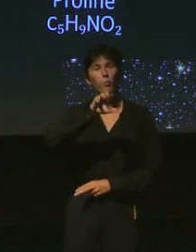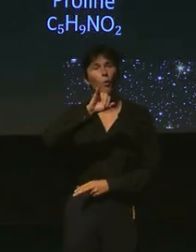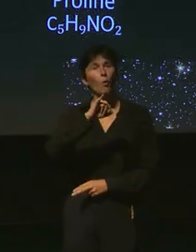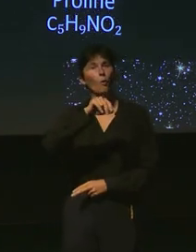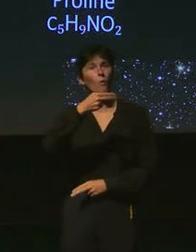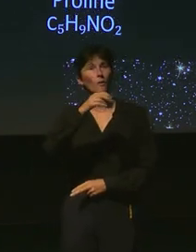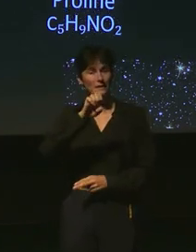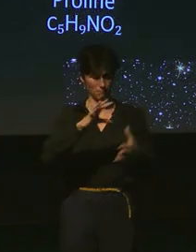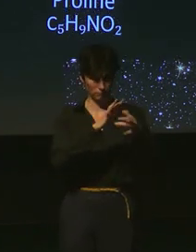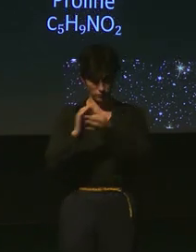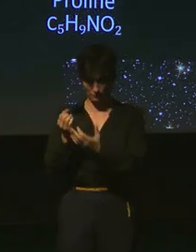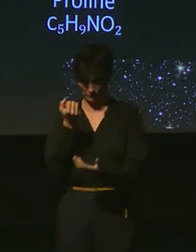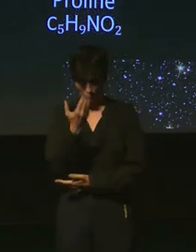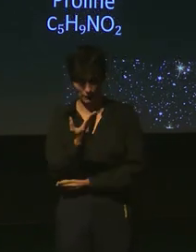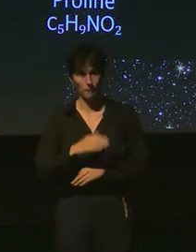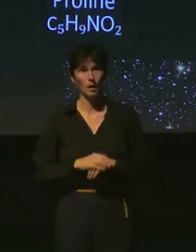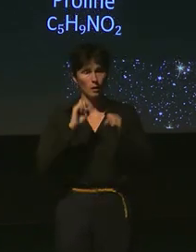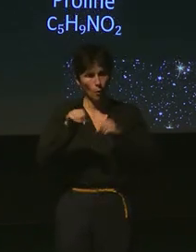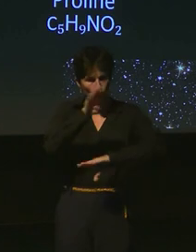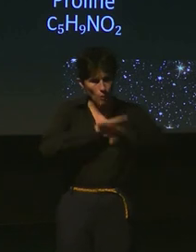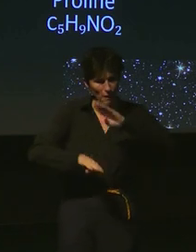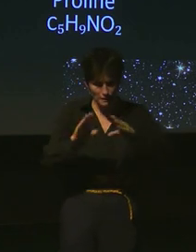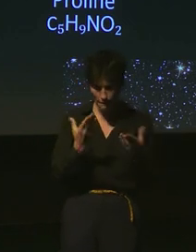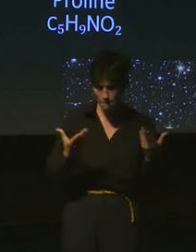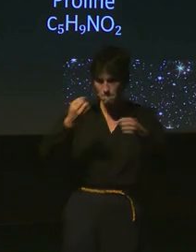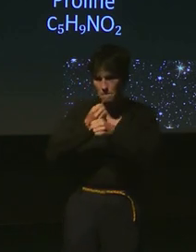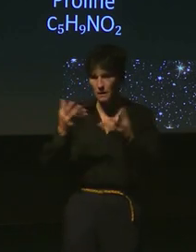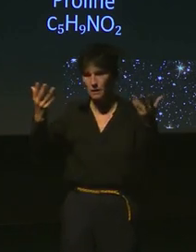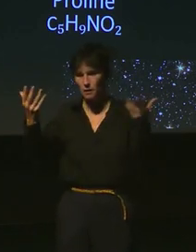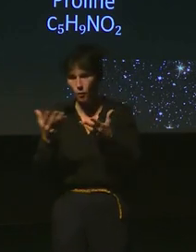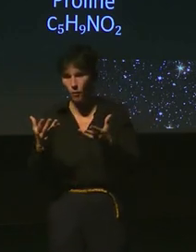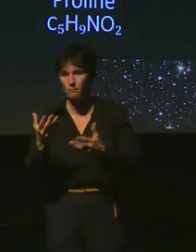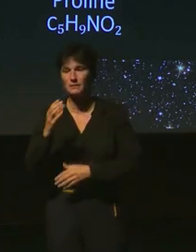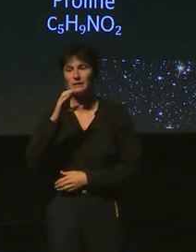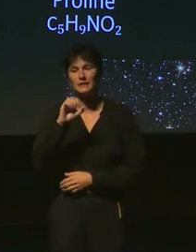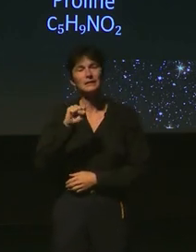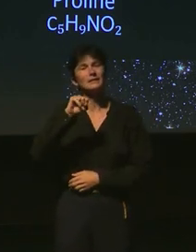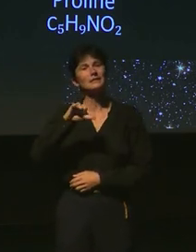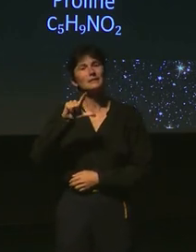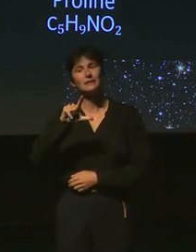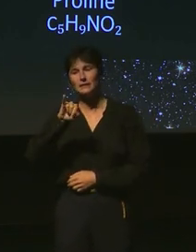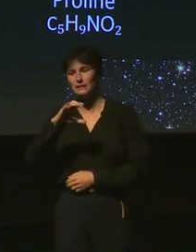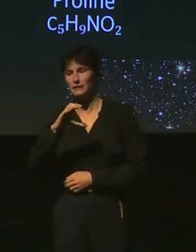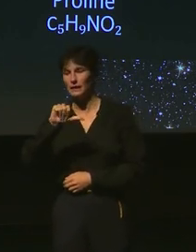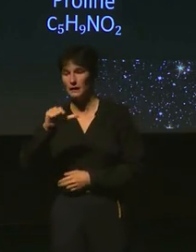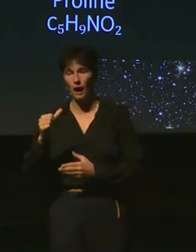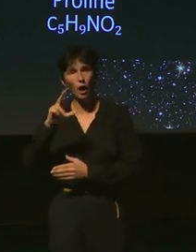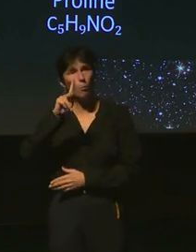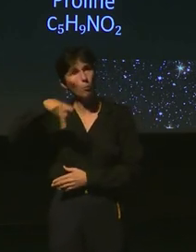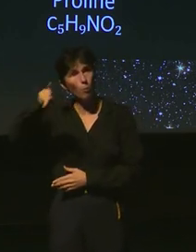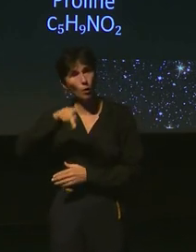et bien je peux fabriquer à l'aide d'une bactérie et c'est le cas proline c'est-à-dire en substituant des atomes de